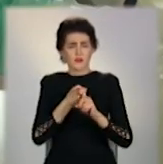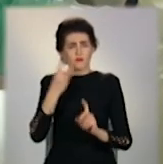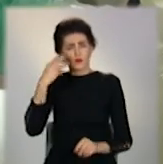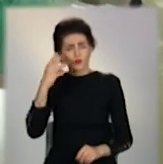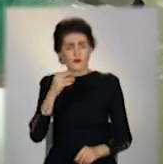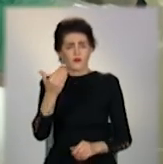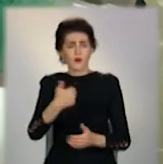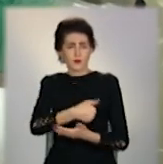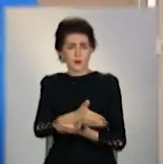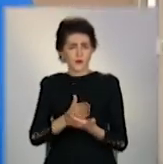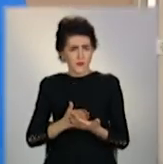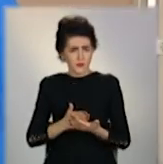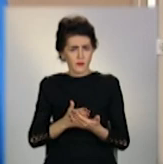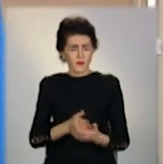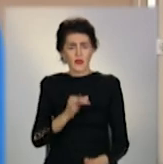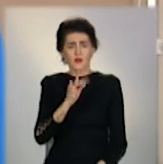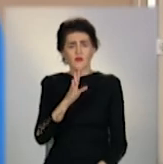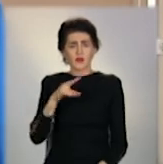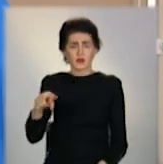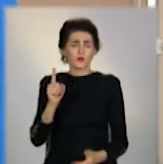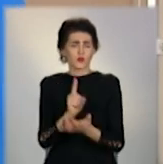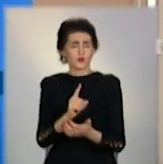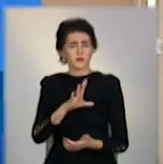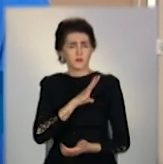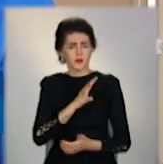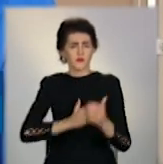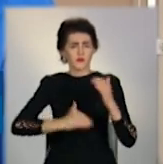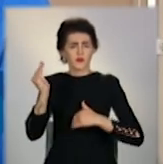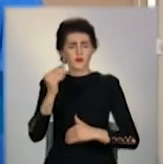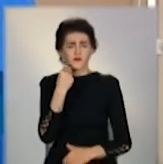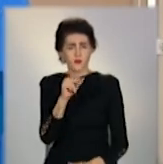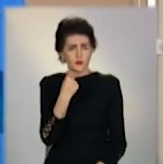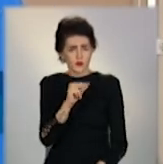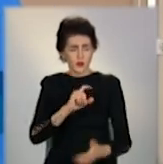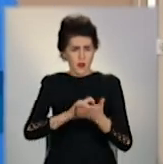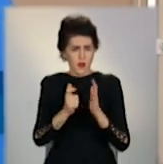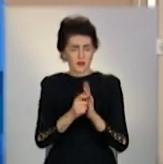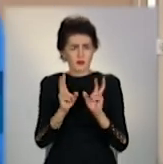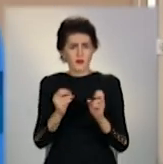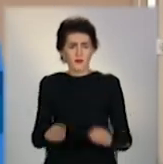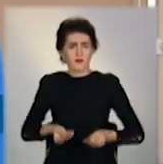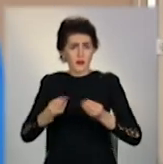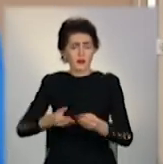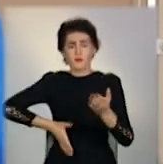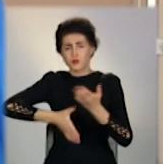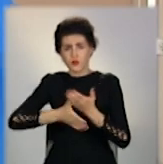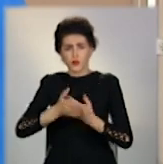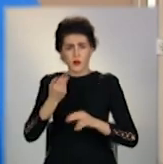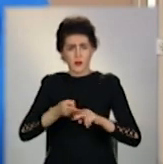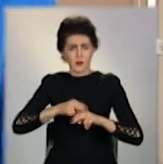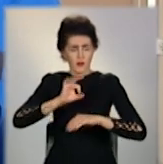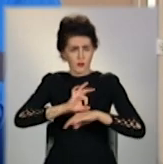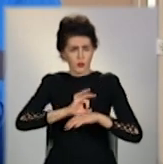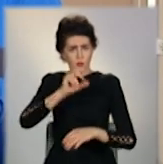устаткування. Апарати ІВЛ повинні бути високого класу для надання допомоги цим хворимам.